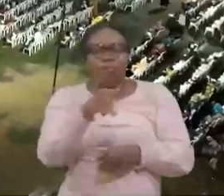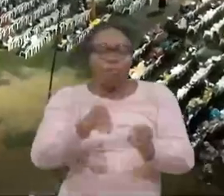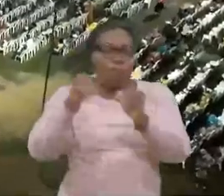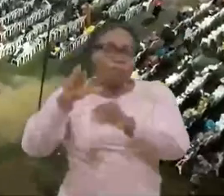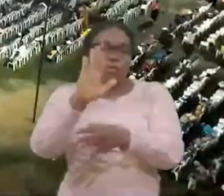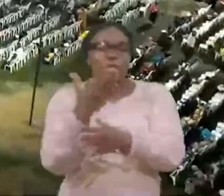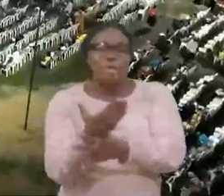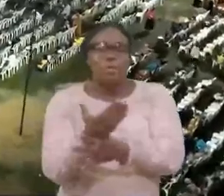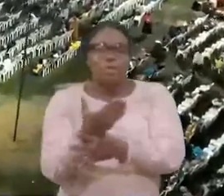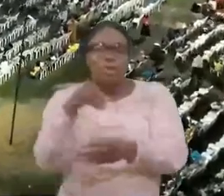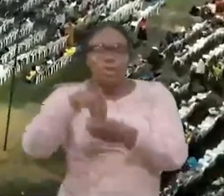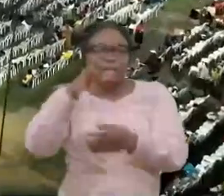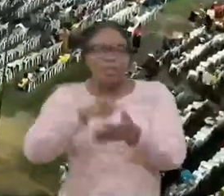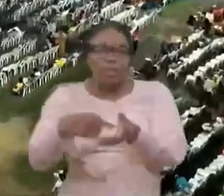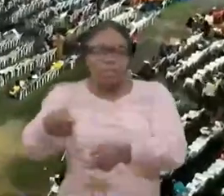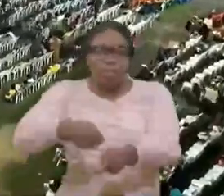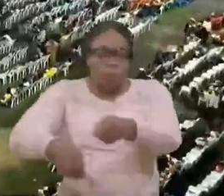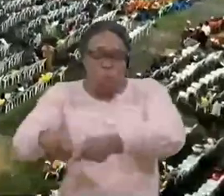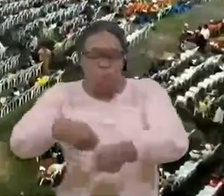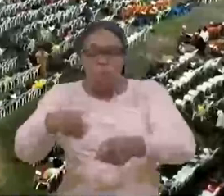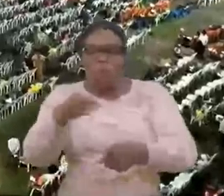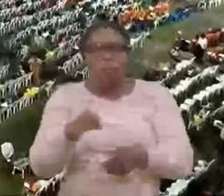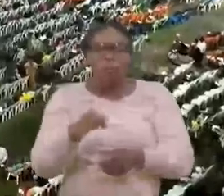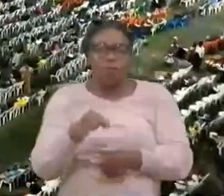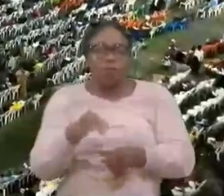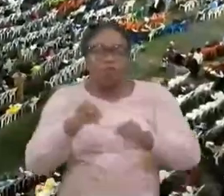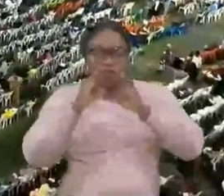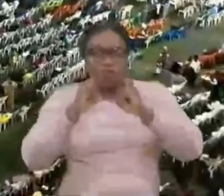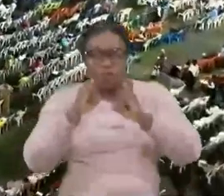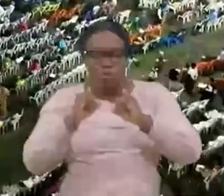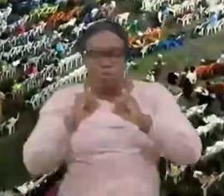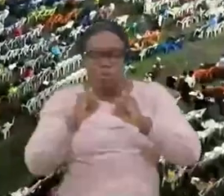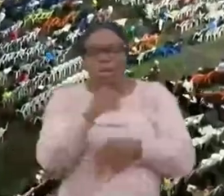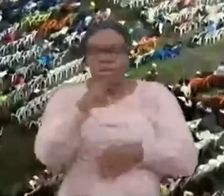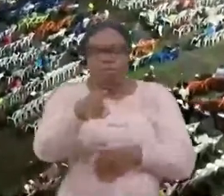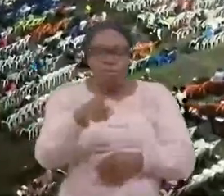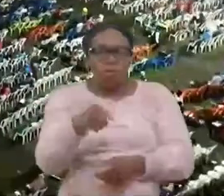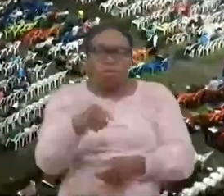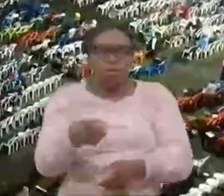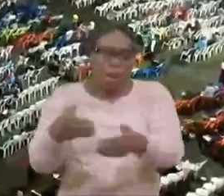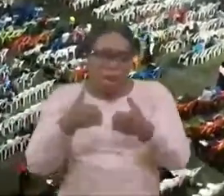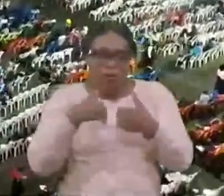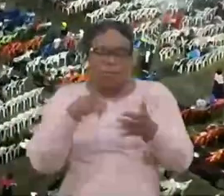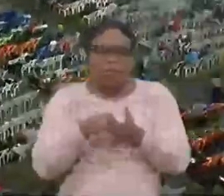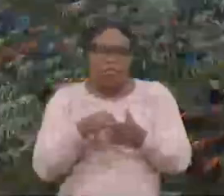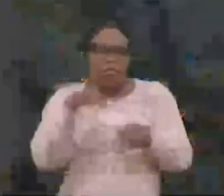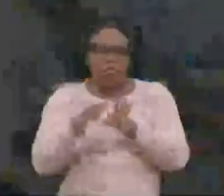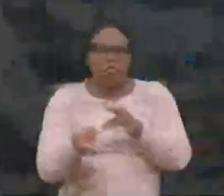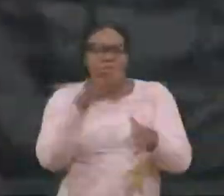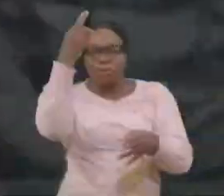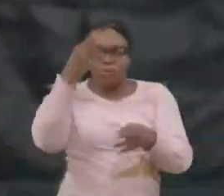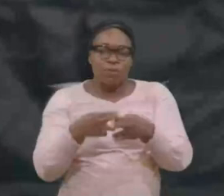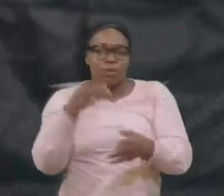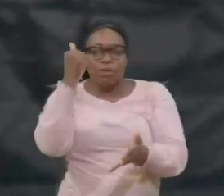destruction, Cette miséricorde, Va te faire sortir. Voyons Jérémie, Au chapitre 31,